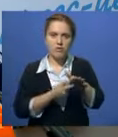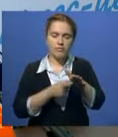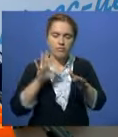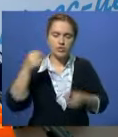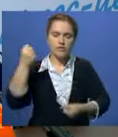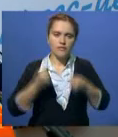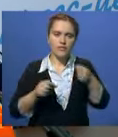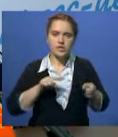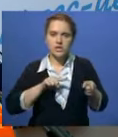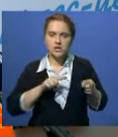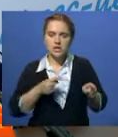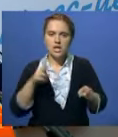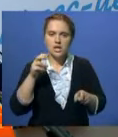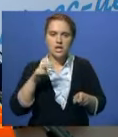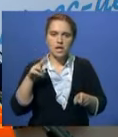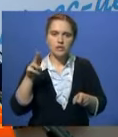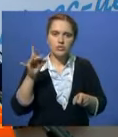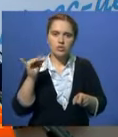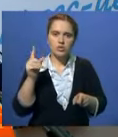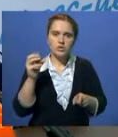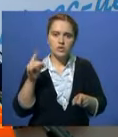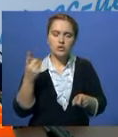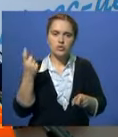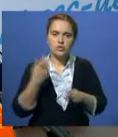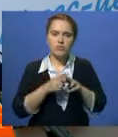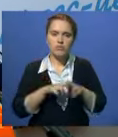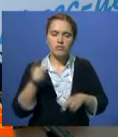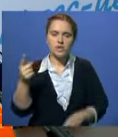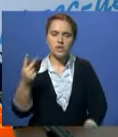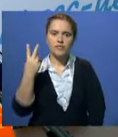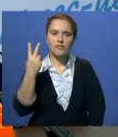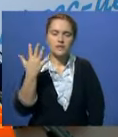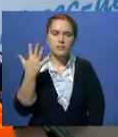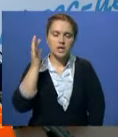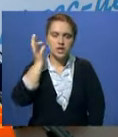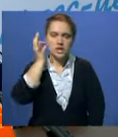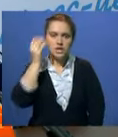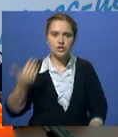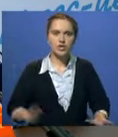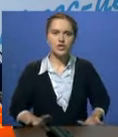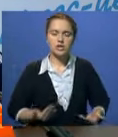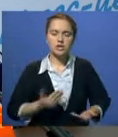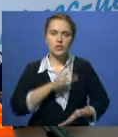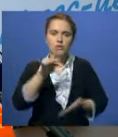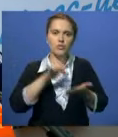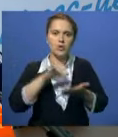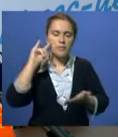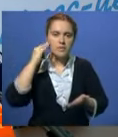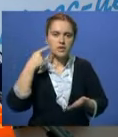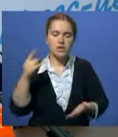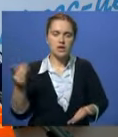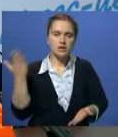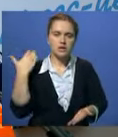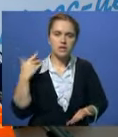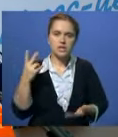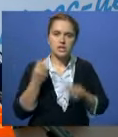автомашины «Лангкрузер» 125 лет, житель города Павлодара, ранее несудимый.